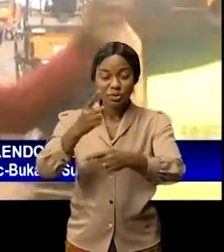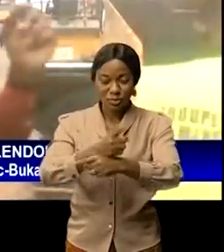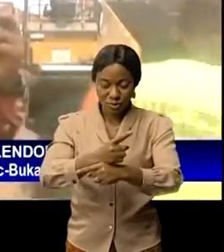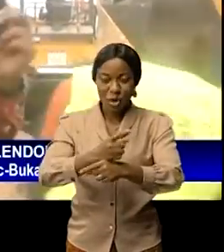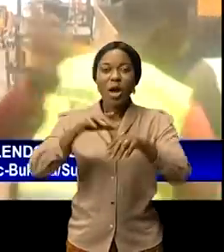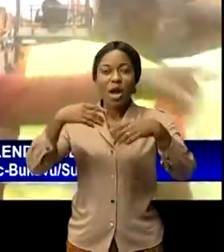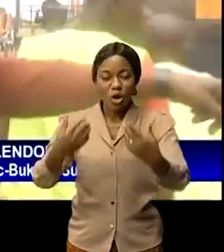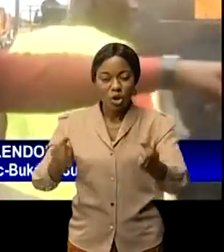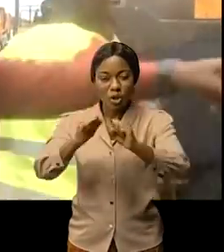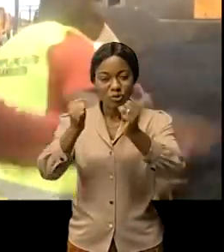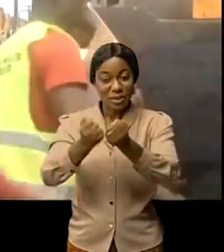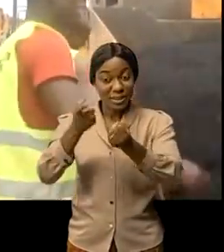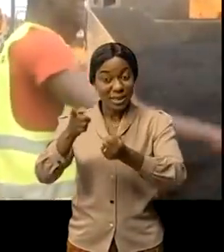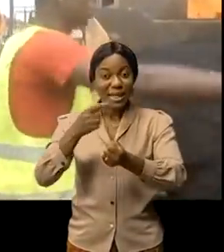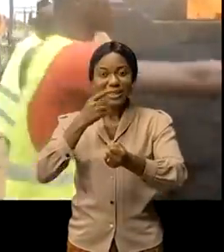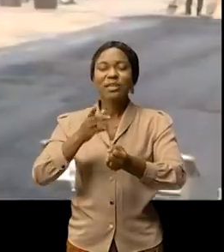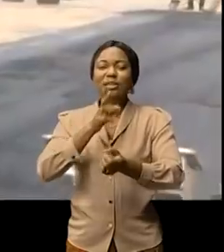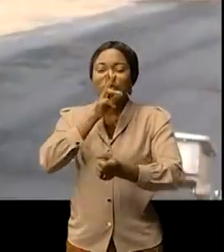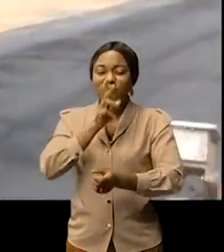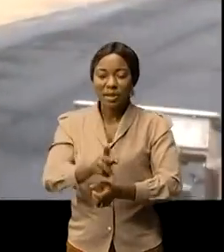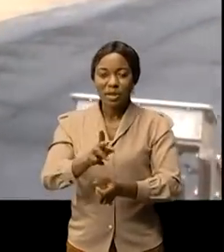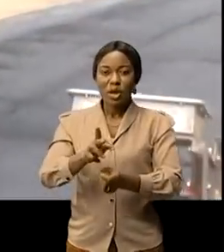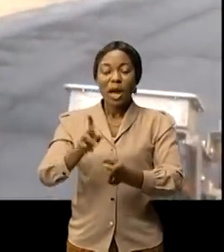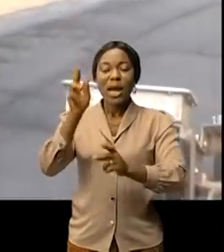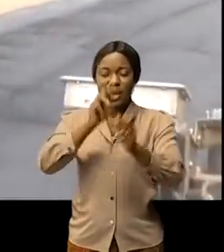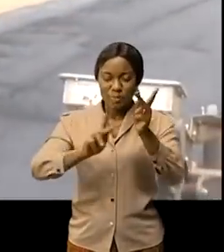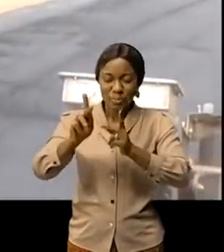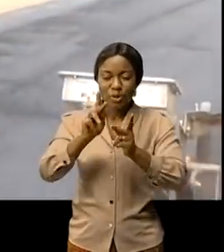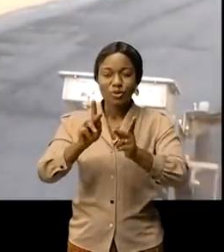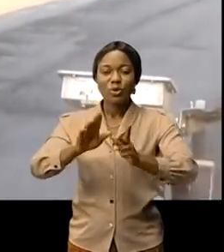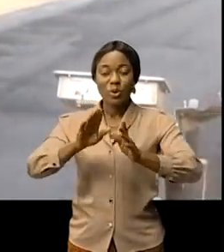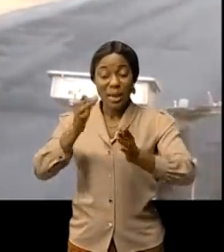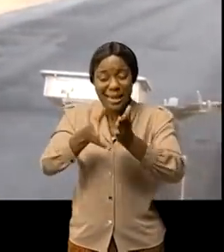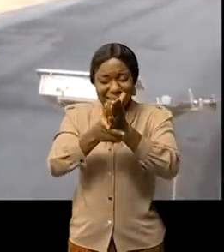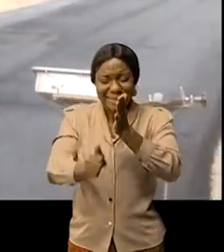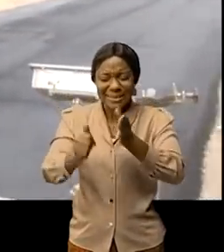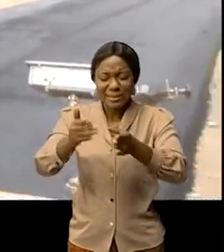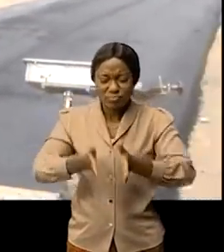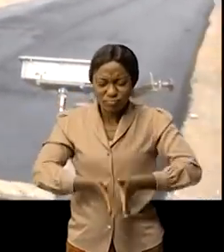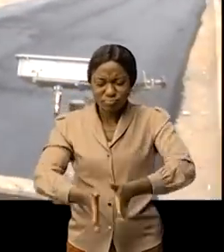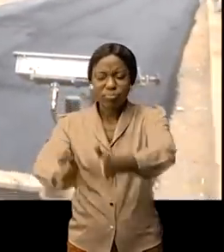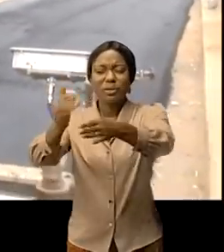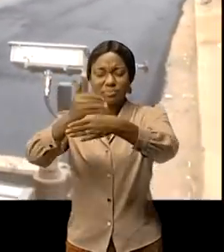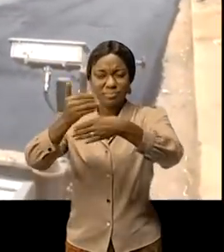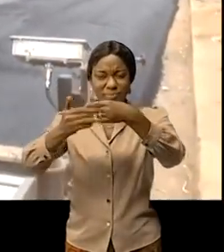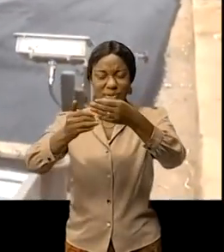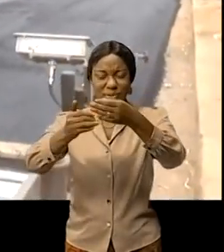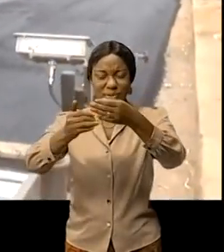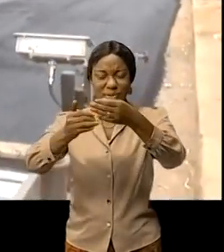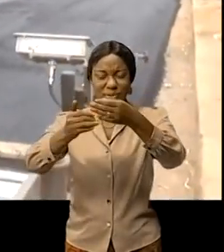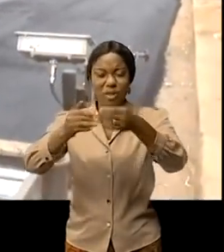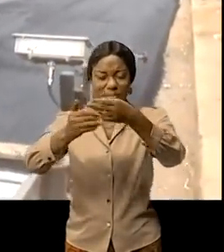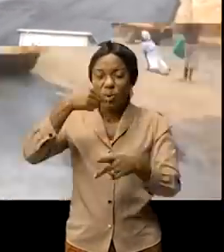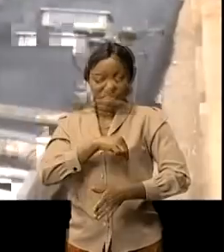EPOS monsieur Jean-Marie Vianney rassure la population du Sud-Kivu quant à la qualité de ces travaux qui sont sous la supervision de la mission de contrôle